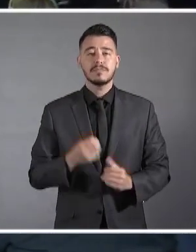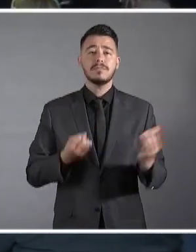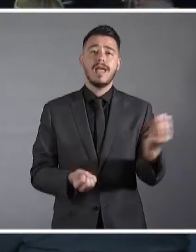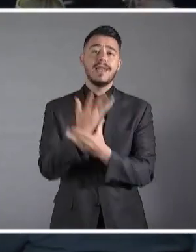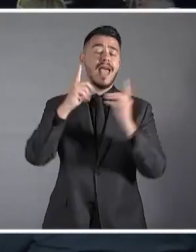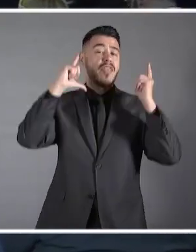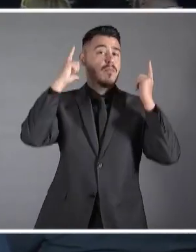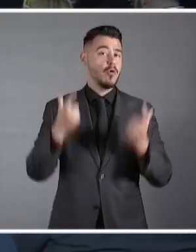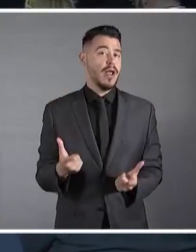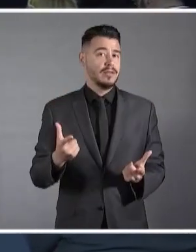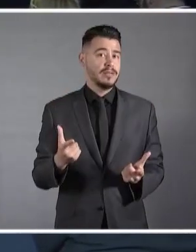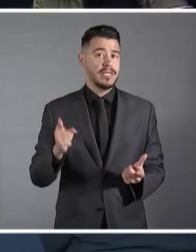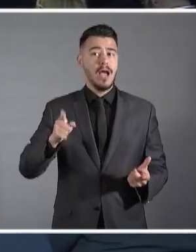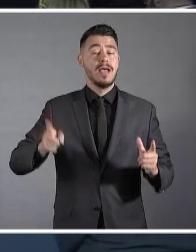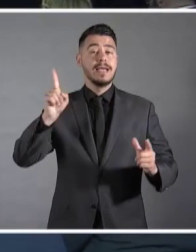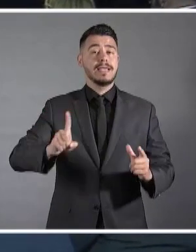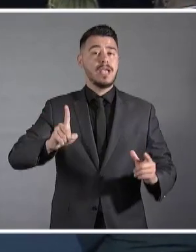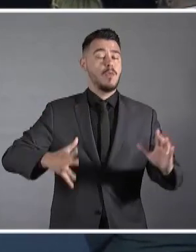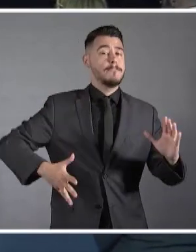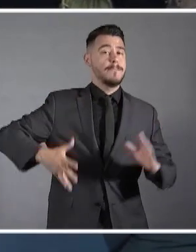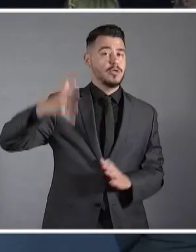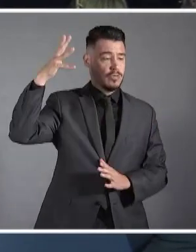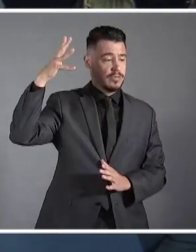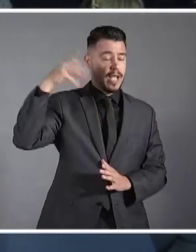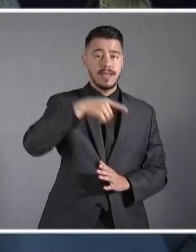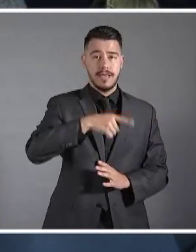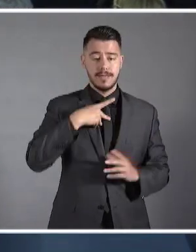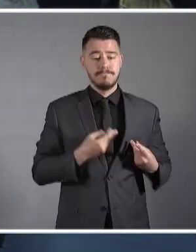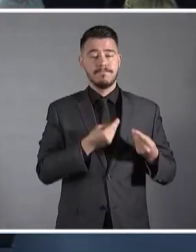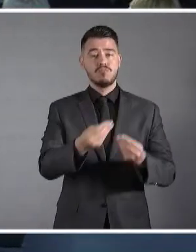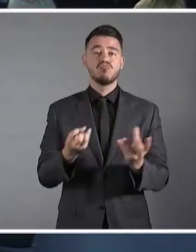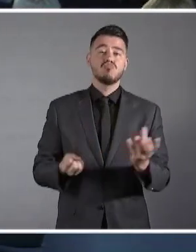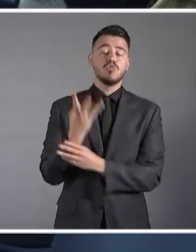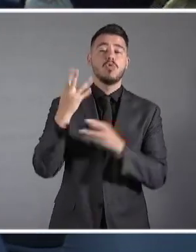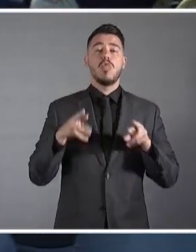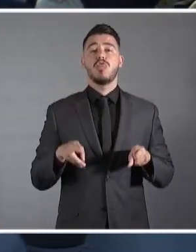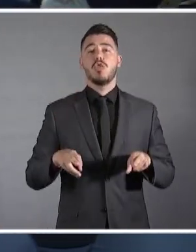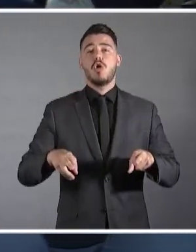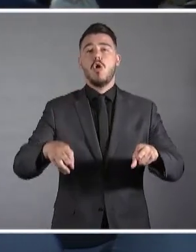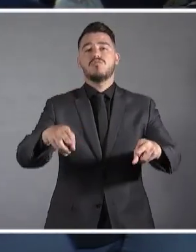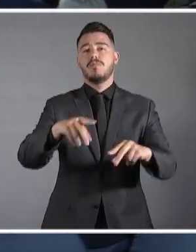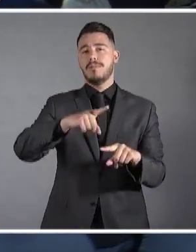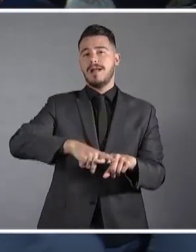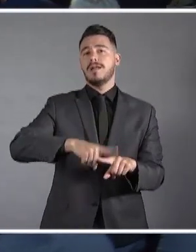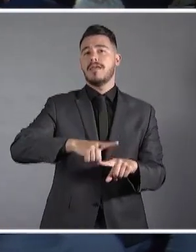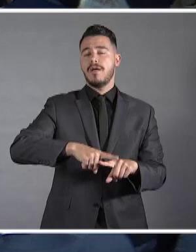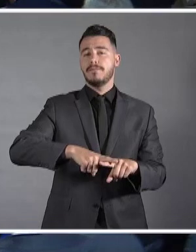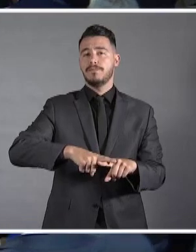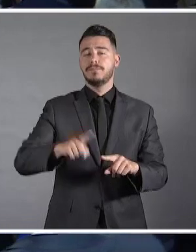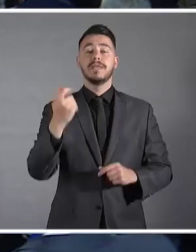άνοιξε στην Ελλάδα έναν καινούριο δρόμο. Αυτόν της θεσμικής ανασυγκρότησης, οικονομικής